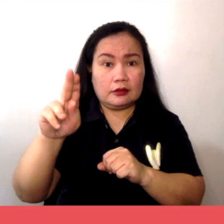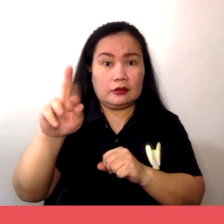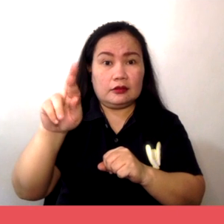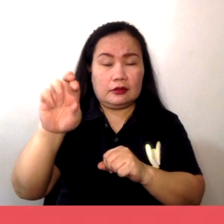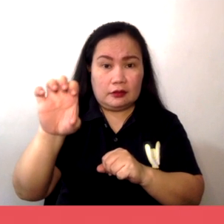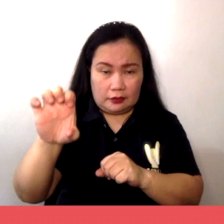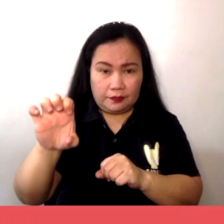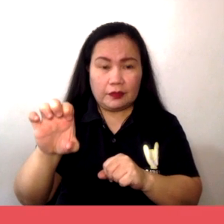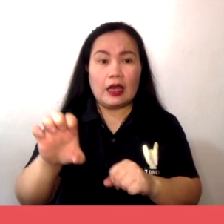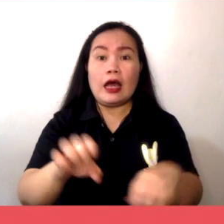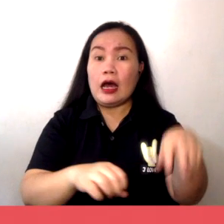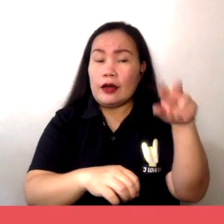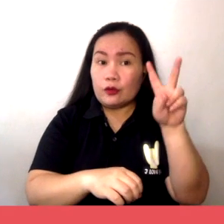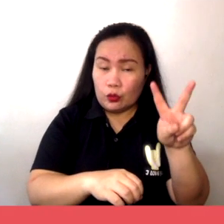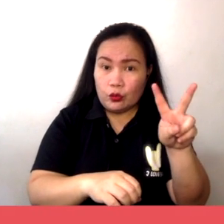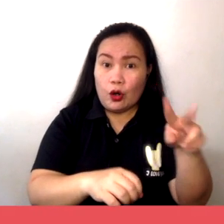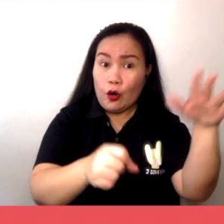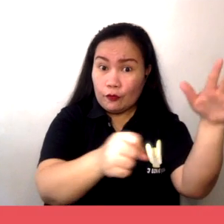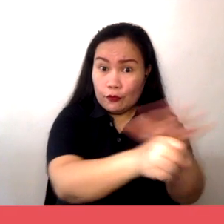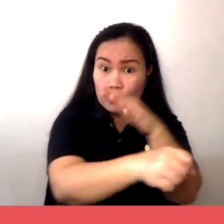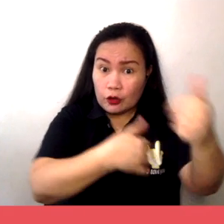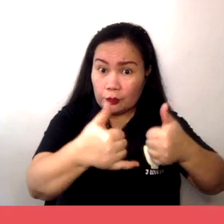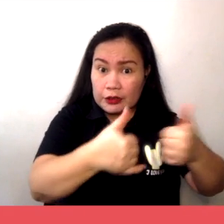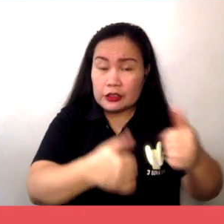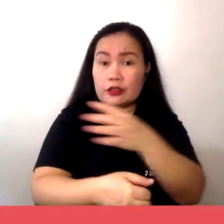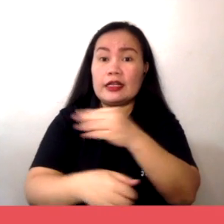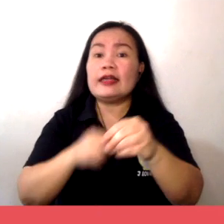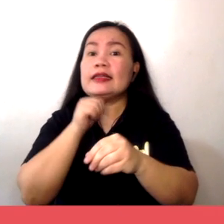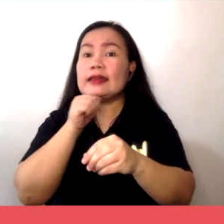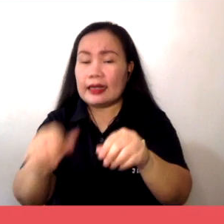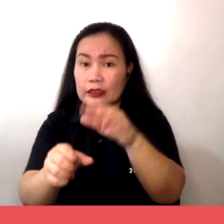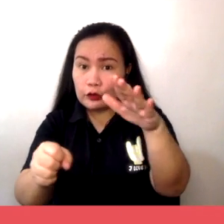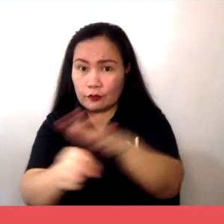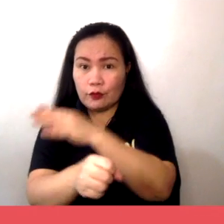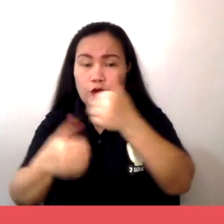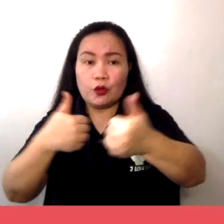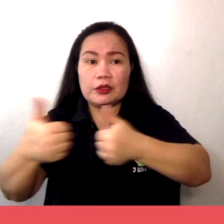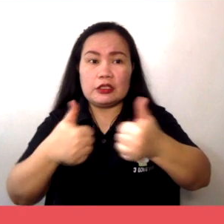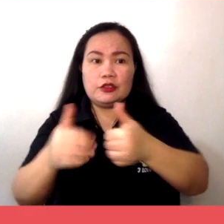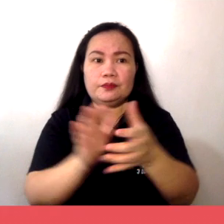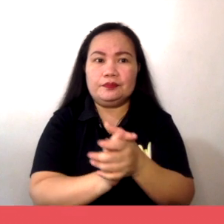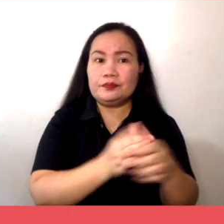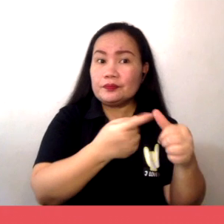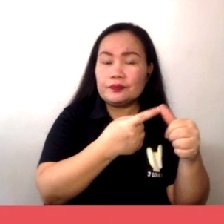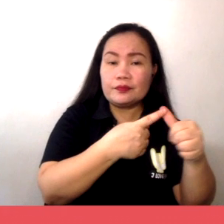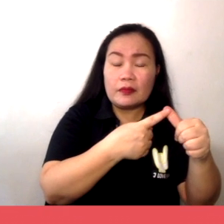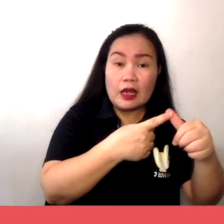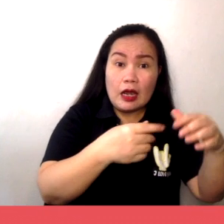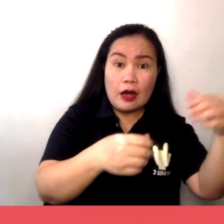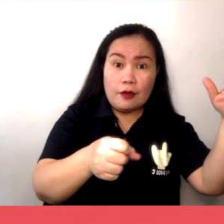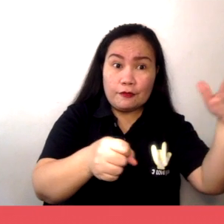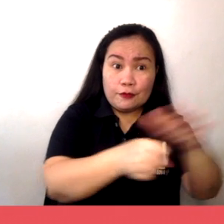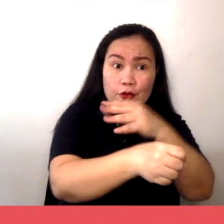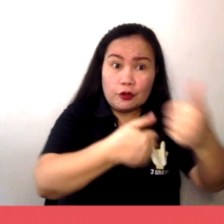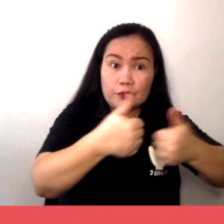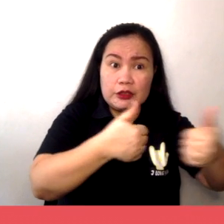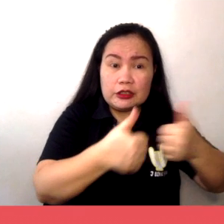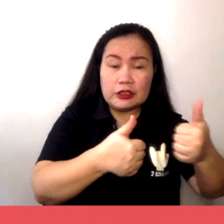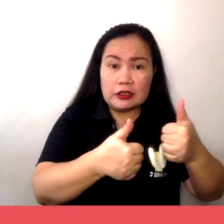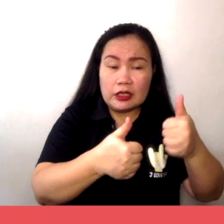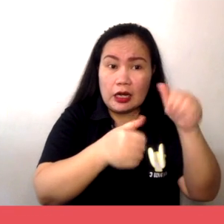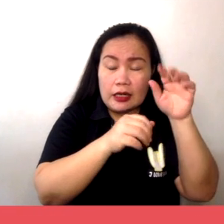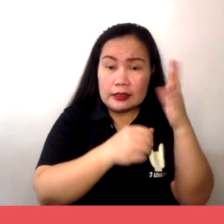at di ganap na kompetisyon. Panahin natin ang ganap na kompetisyon. Ito ang estruktura ng pamilihan na